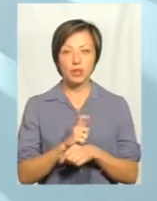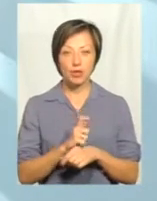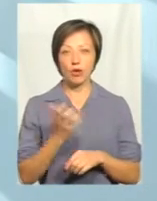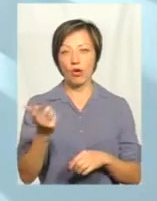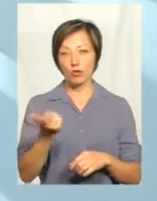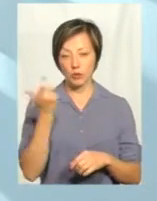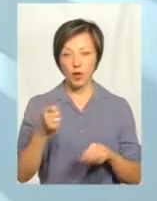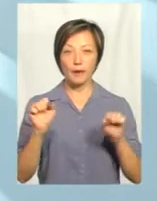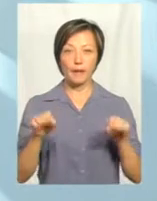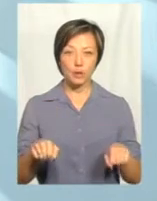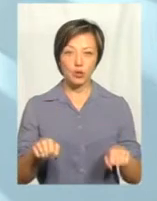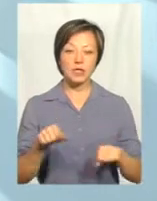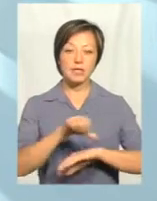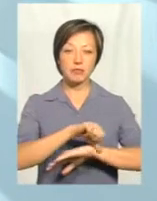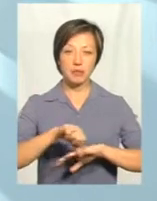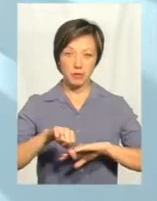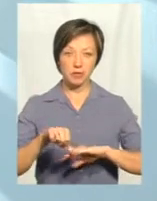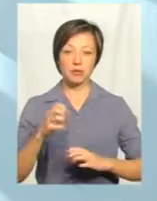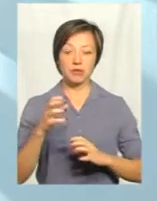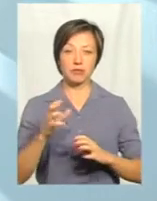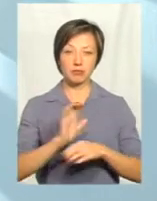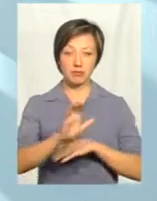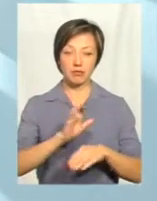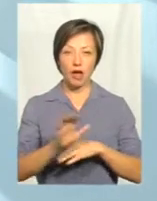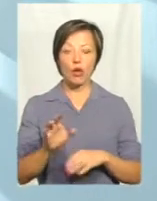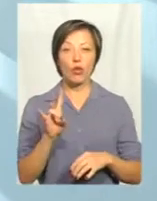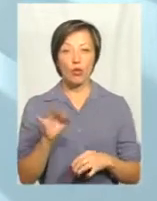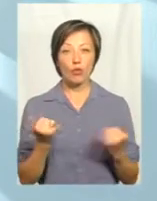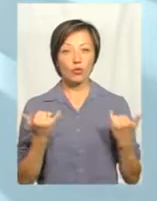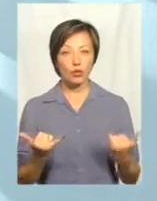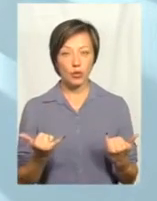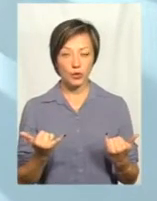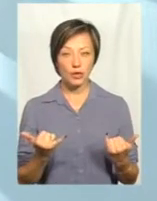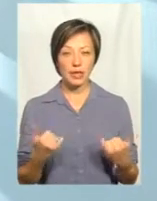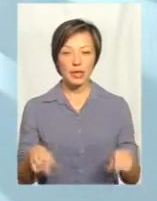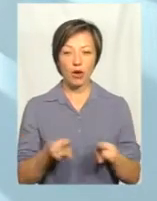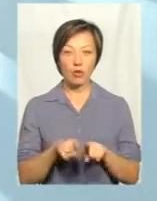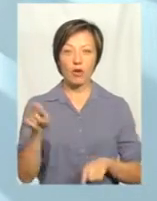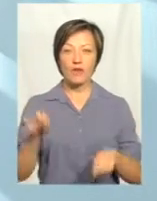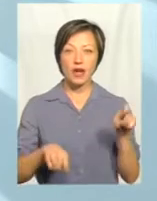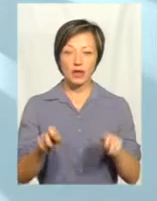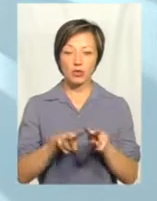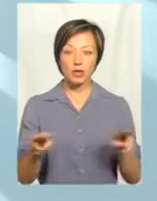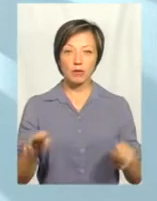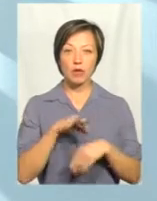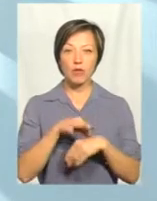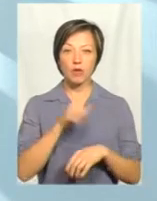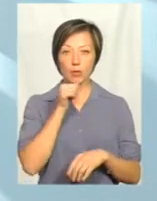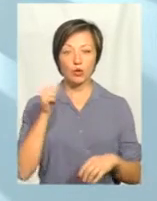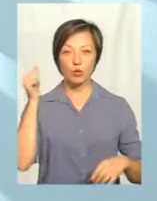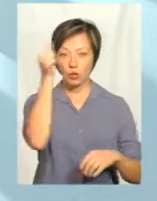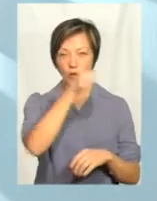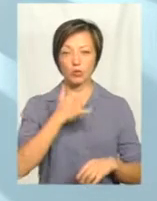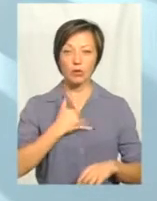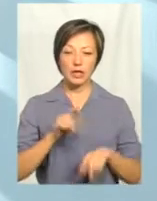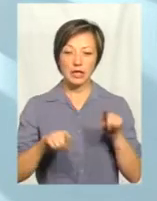тоді, звісно, зможемо вийти на зовнішні ринки. Але ми вже сьогодні, бо ми таку конференцію подібно проводили в минулому році, і